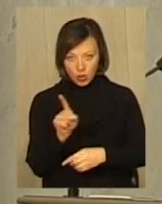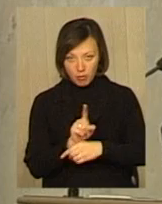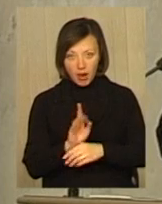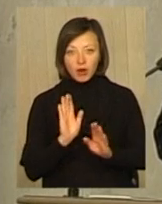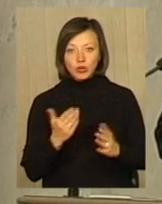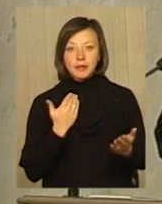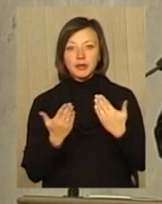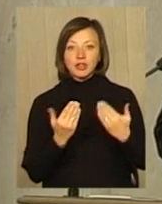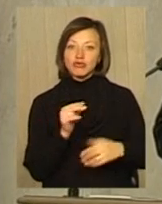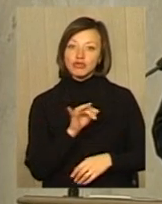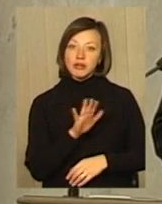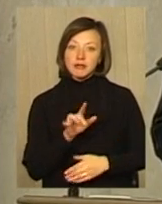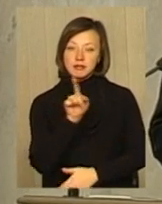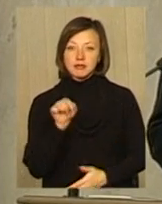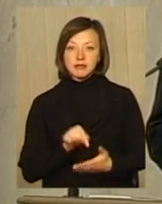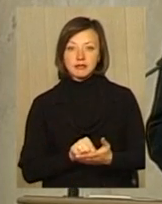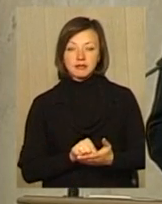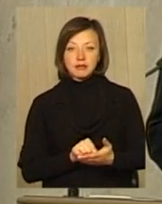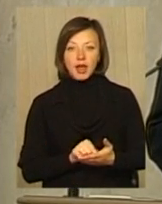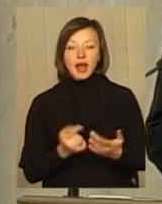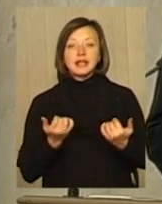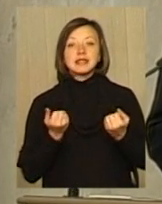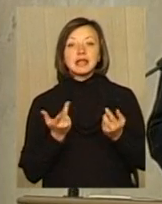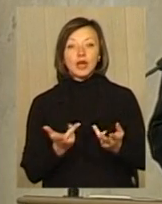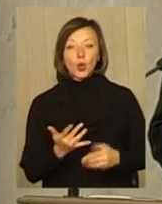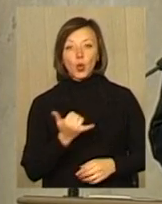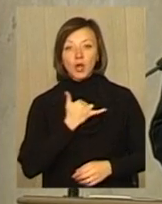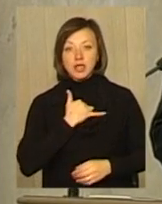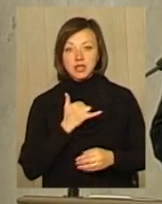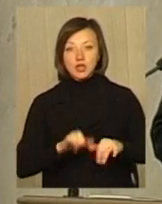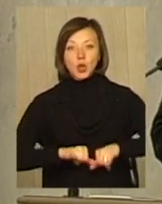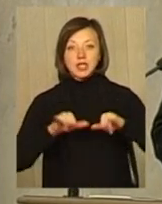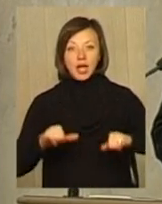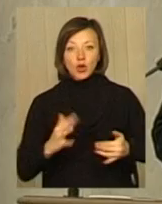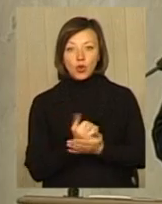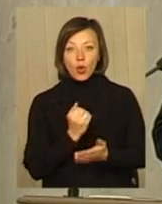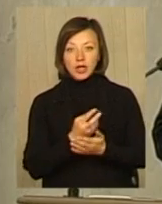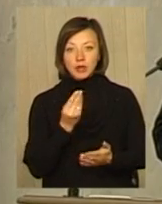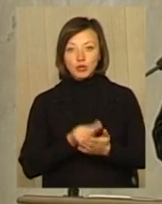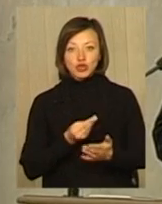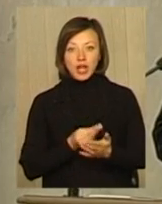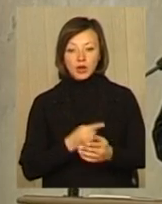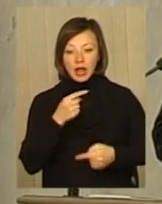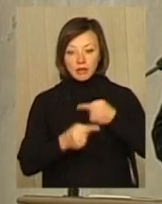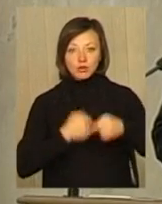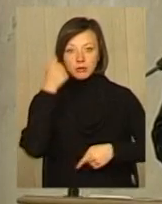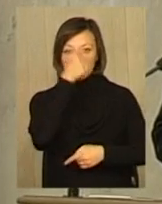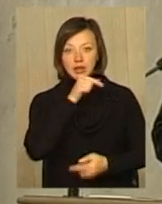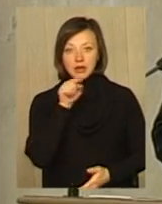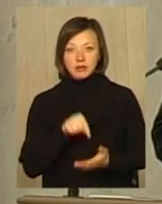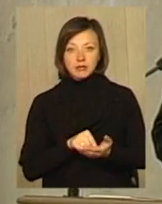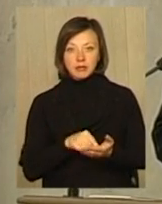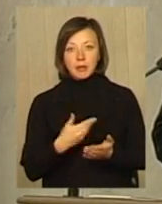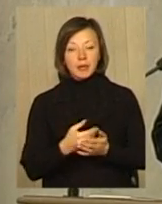буде підхід чи ні? Наскільки в нас зростають доходи бюджету на наступний рік, Микола Янович? Примерно на